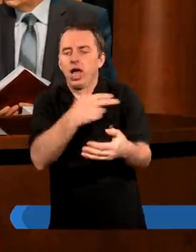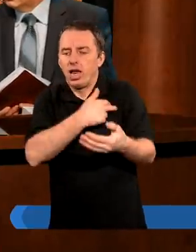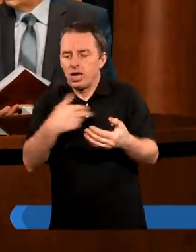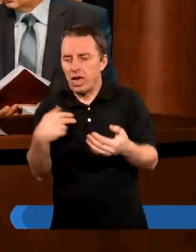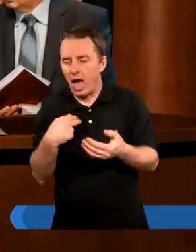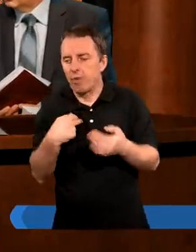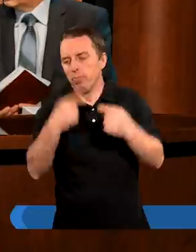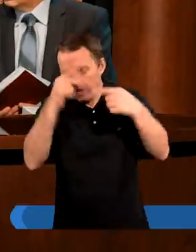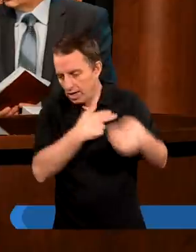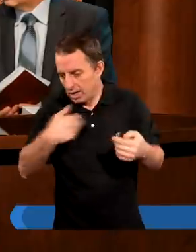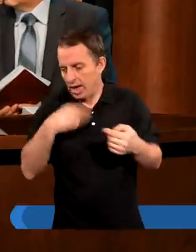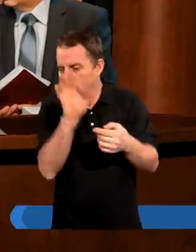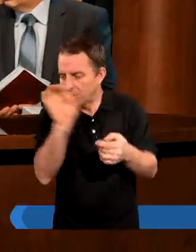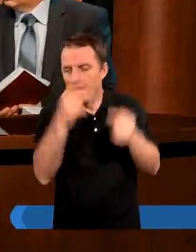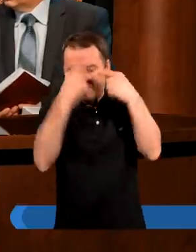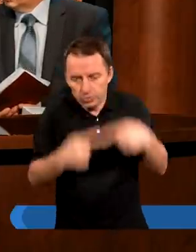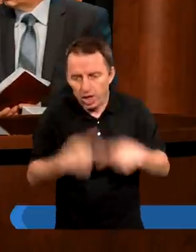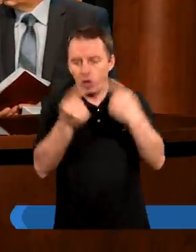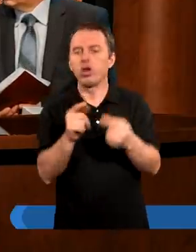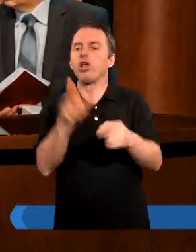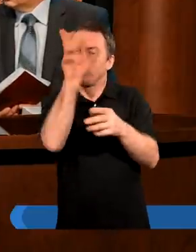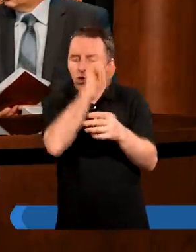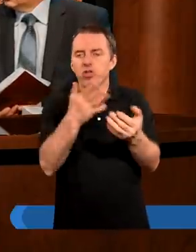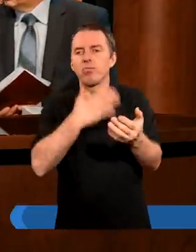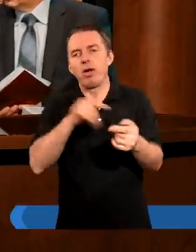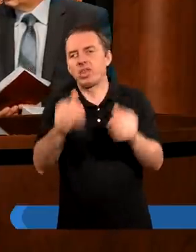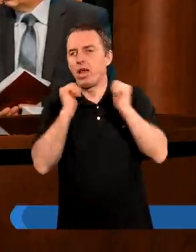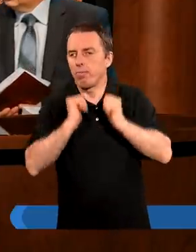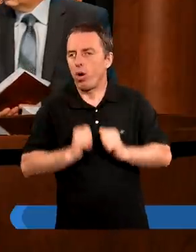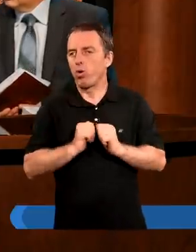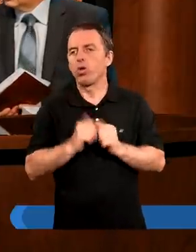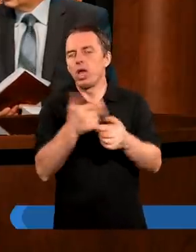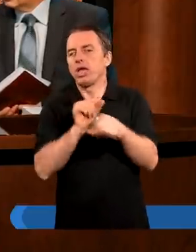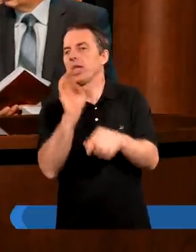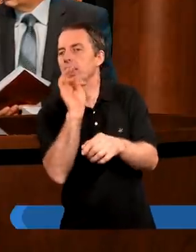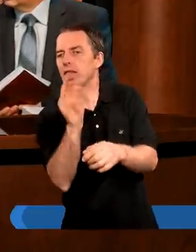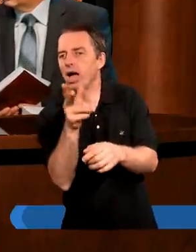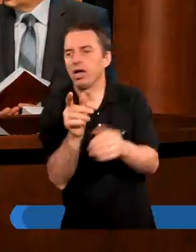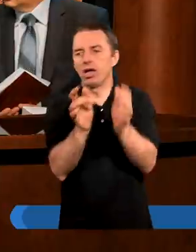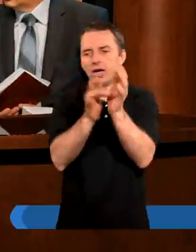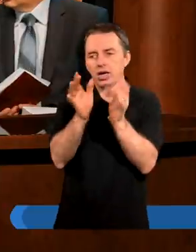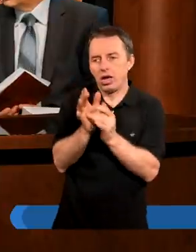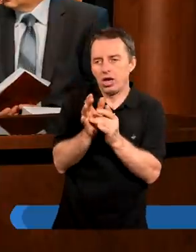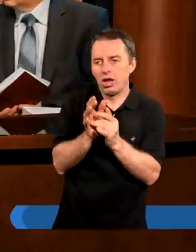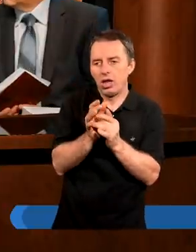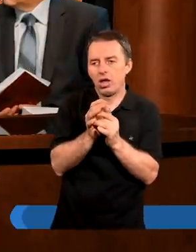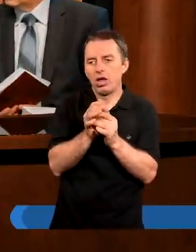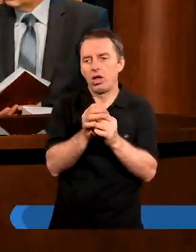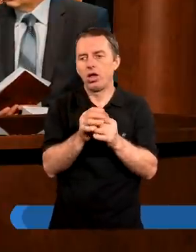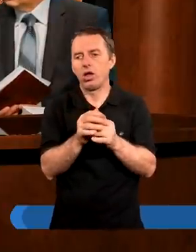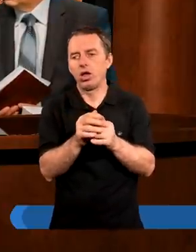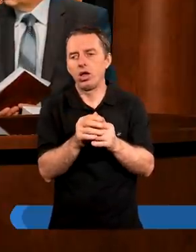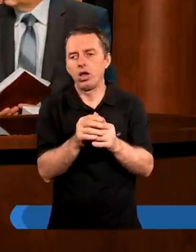nas przekonać, że rzeczywiście mamy ten pokój. Bo to nie jest tak, że Chrystus ogłasza